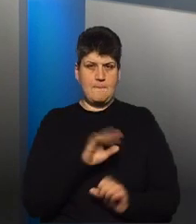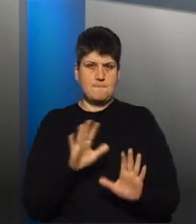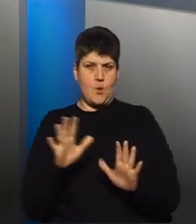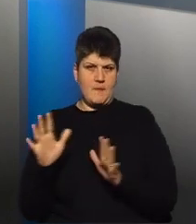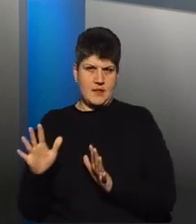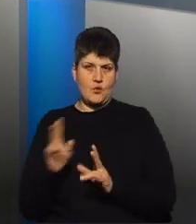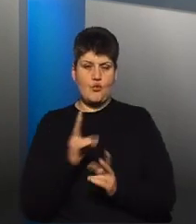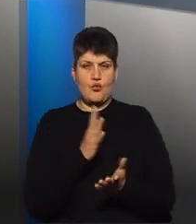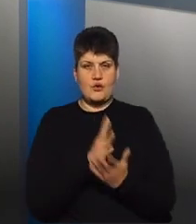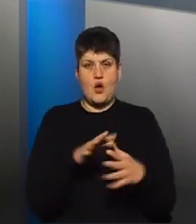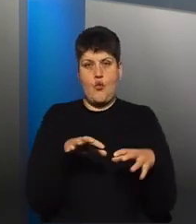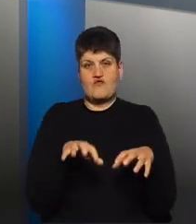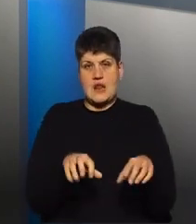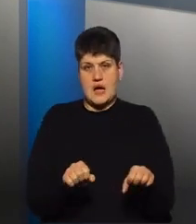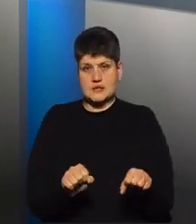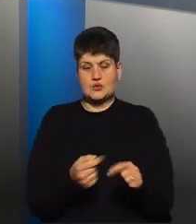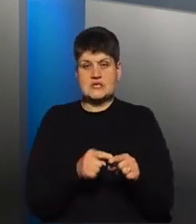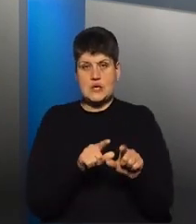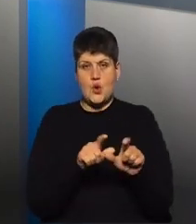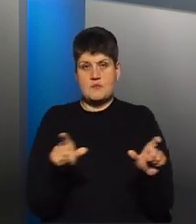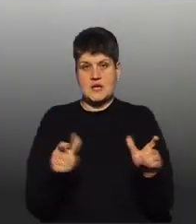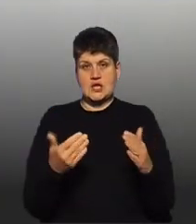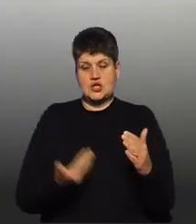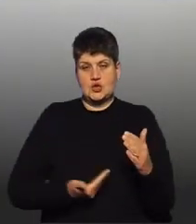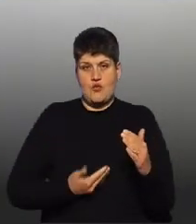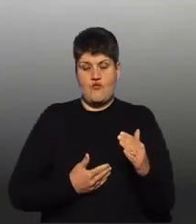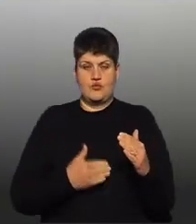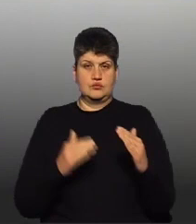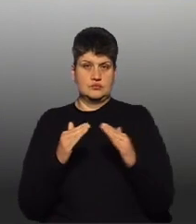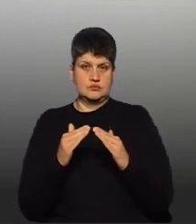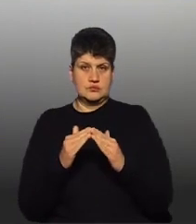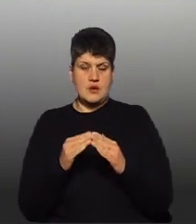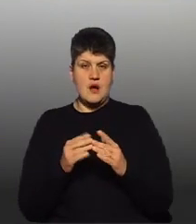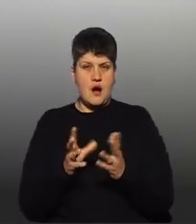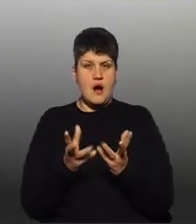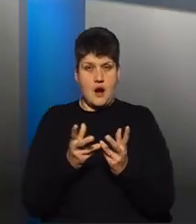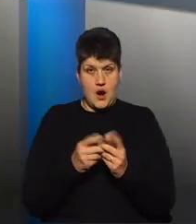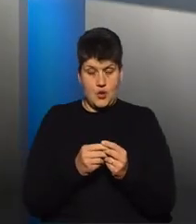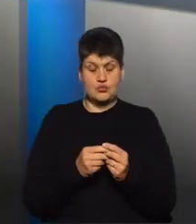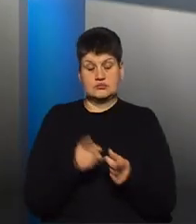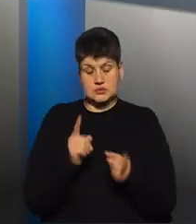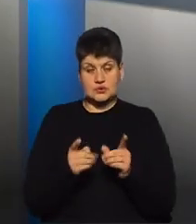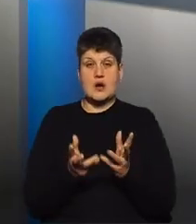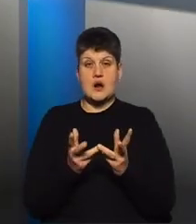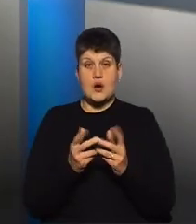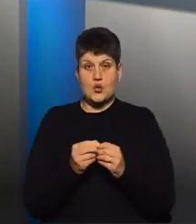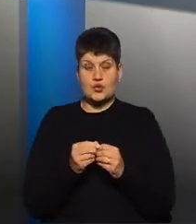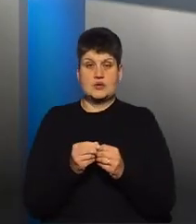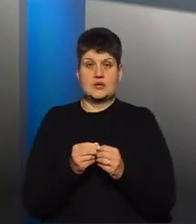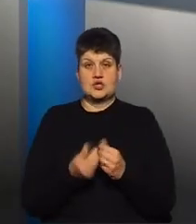власності такі об'єкти житлової нерухомості. А власне рахується житлова площа? Ні, рахується загальна площа